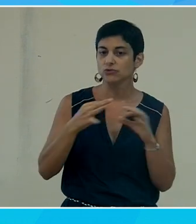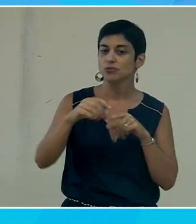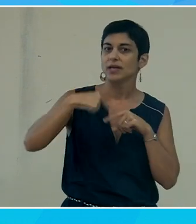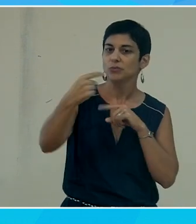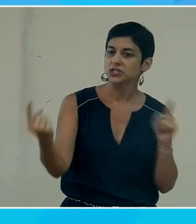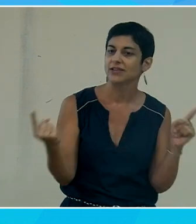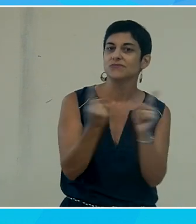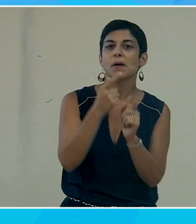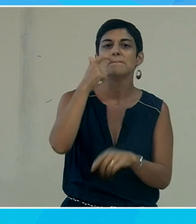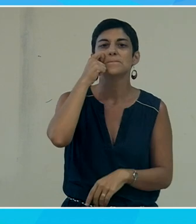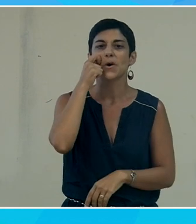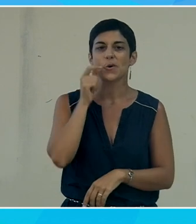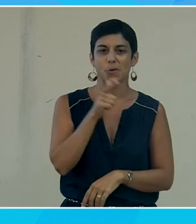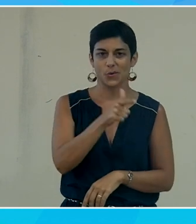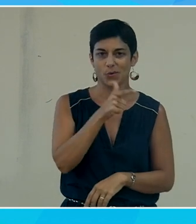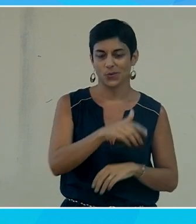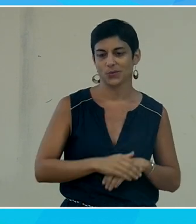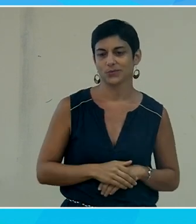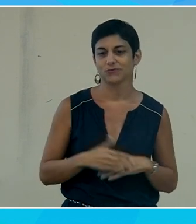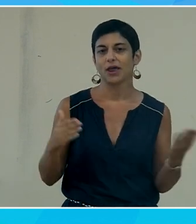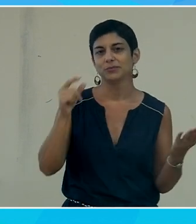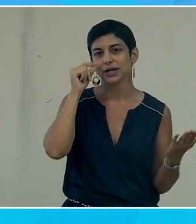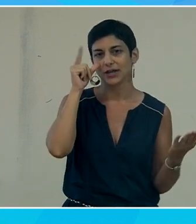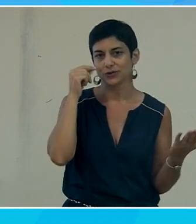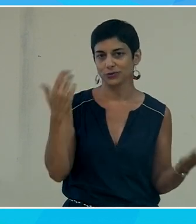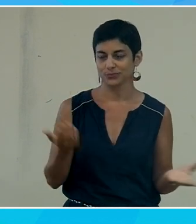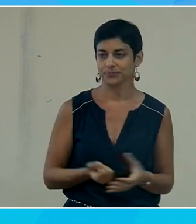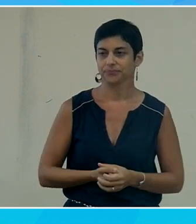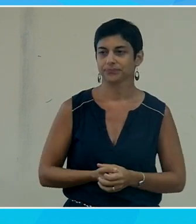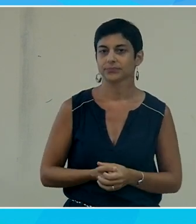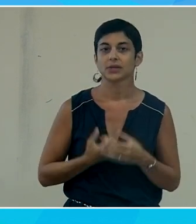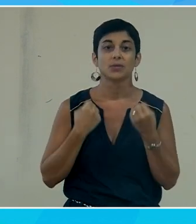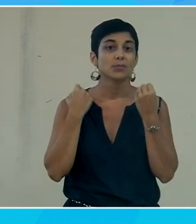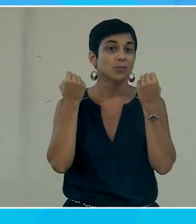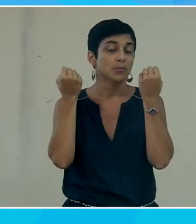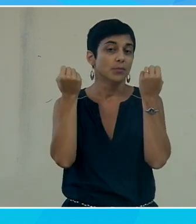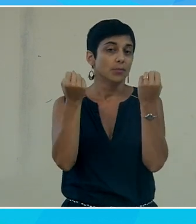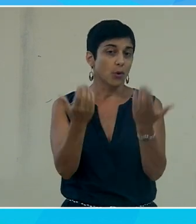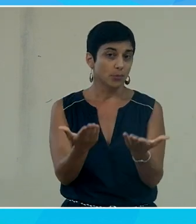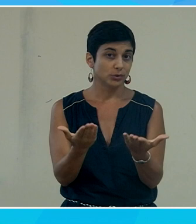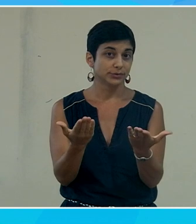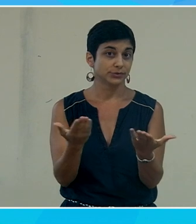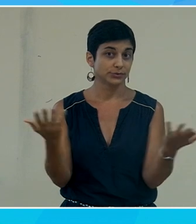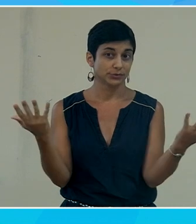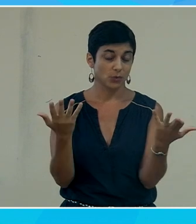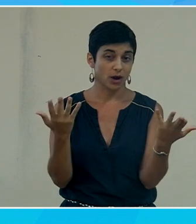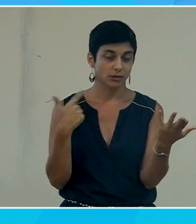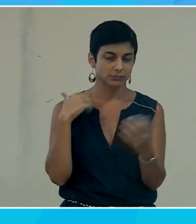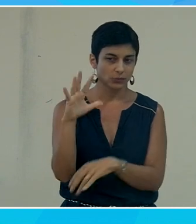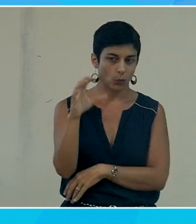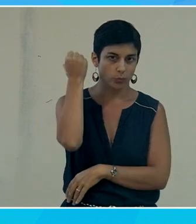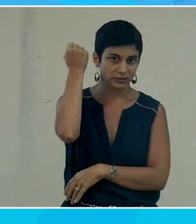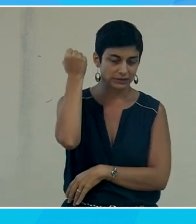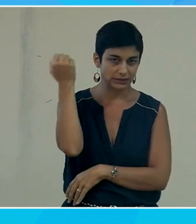du coup en visu voilà ça c'était le petit clin d'oeil proposition autrement je rebondis sur l